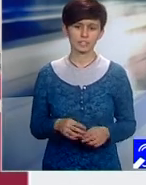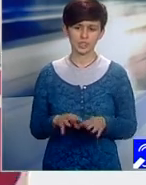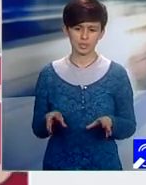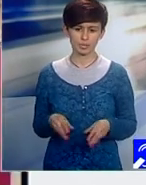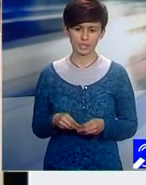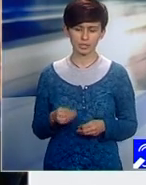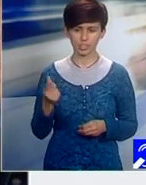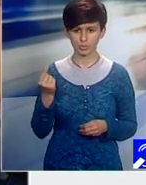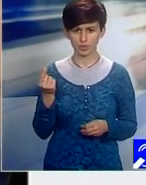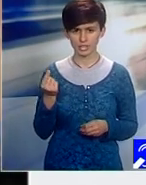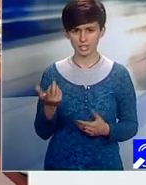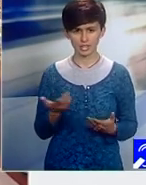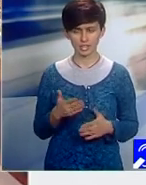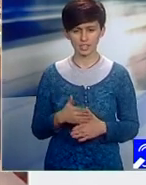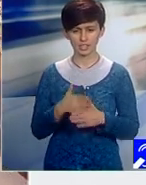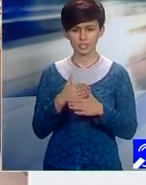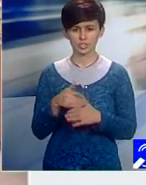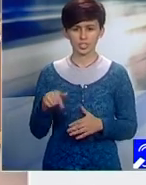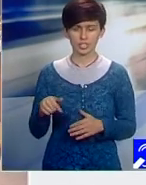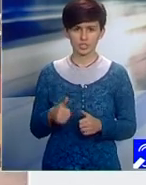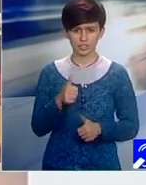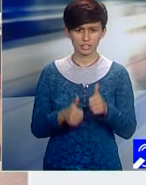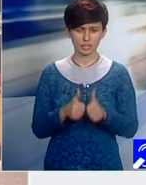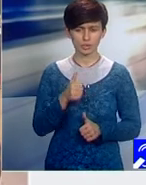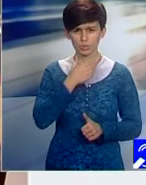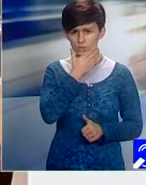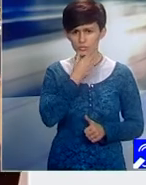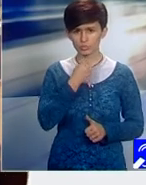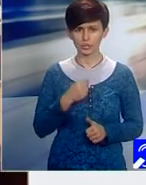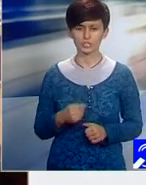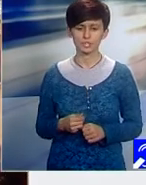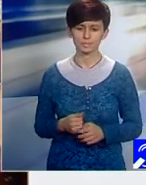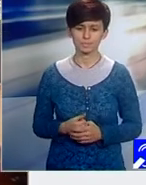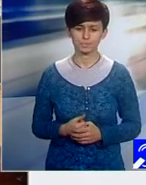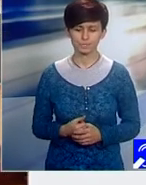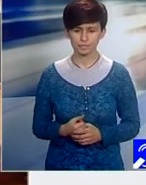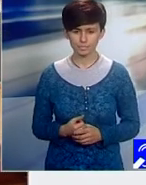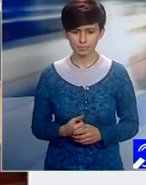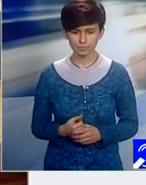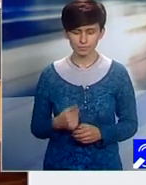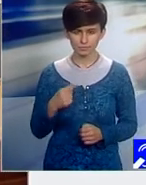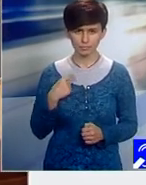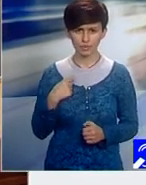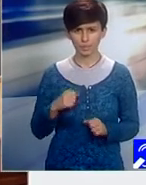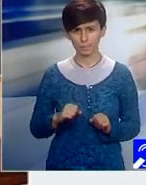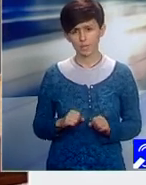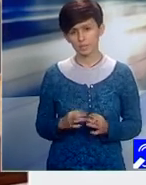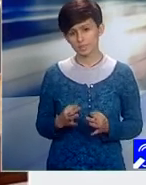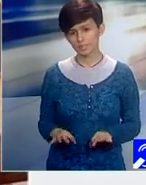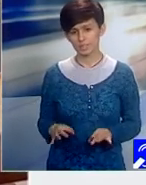care susțin acest concurs frumos și la semifinală. Bineînțeles că suntem siguri că veți fi